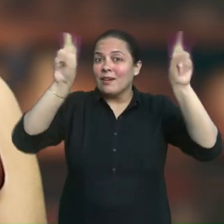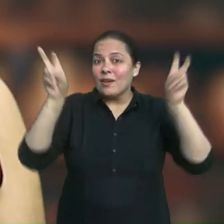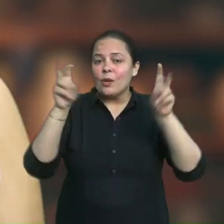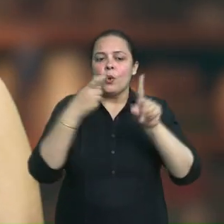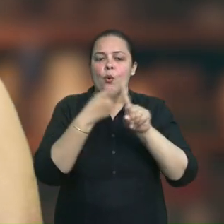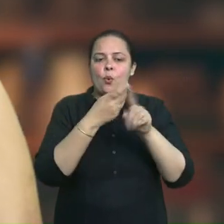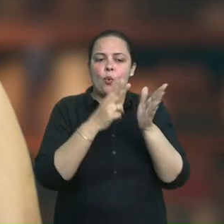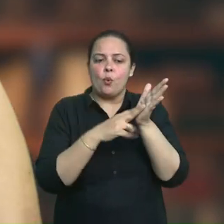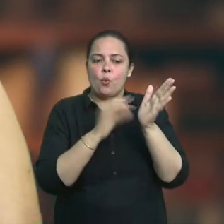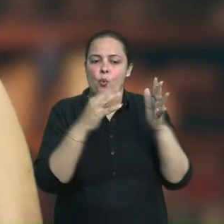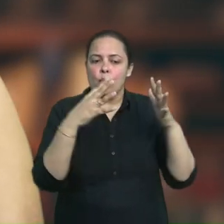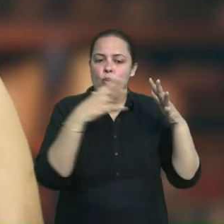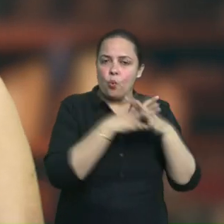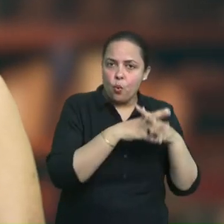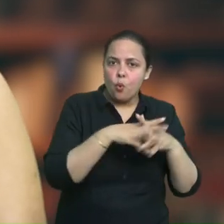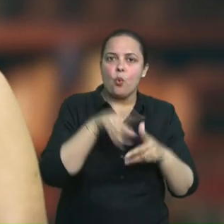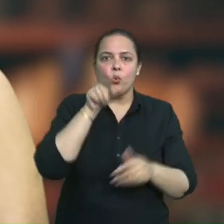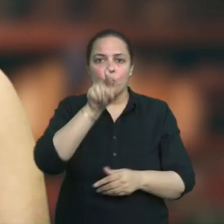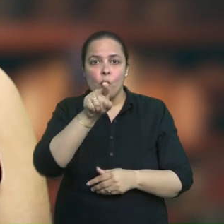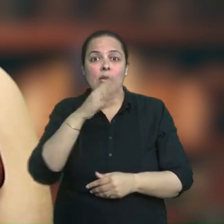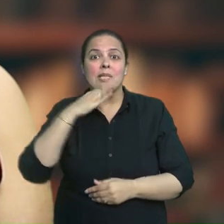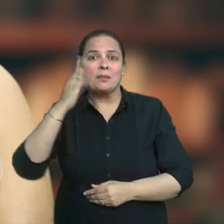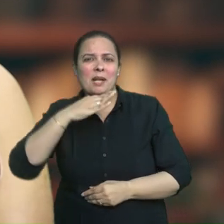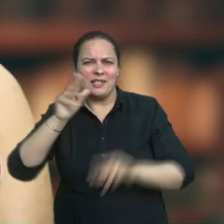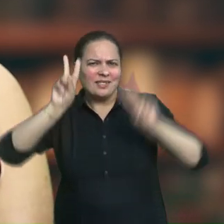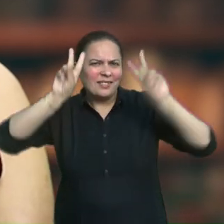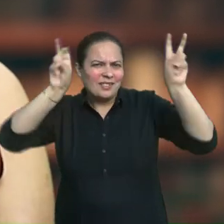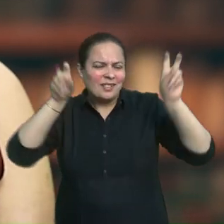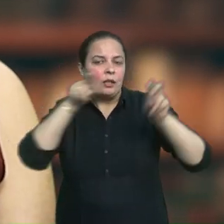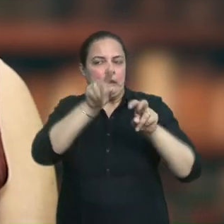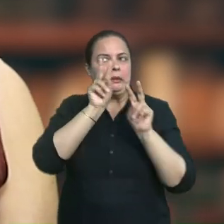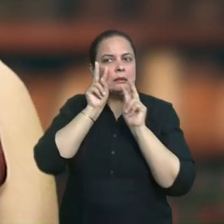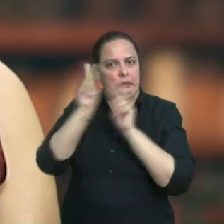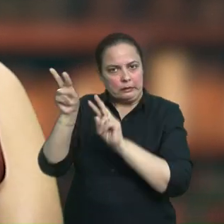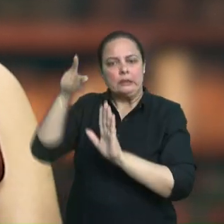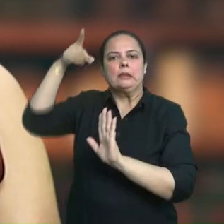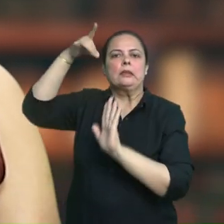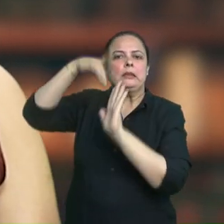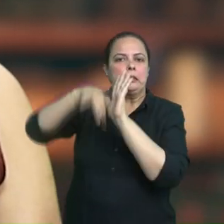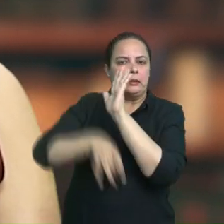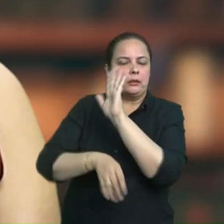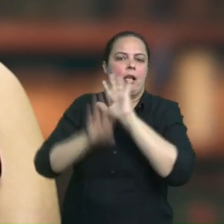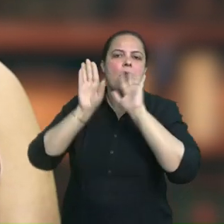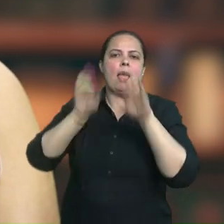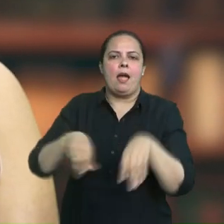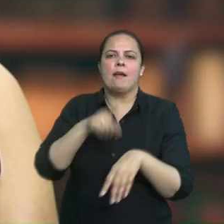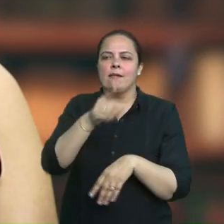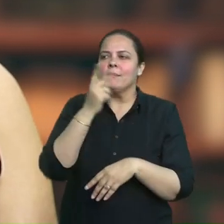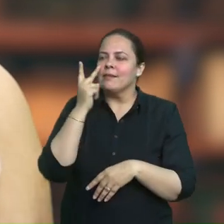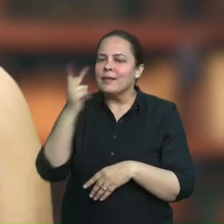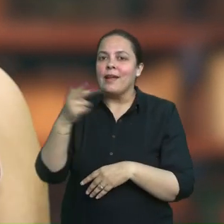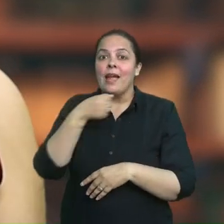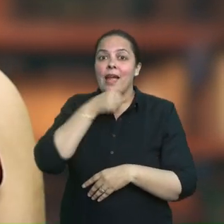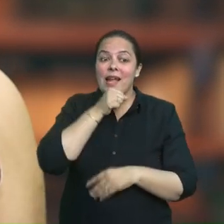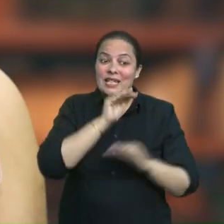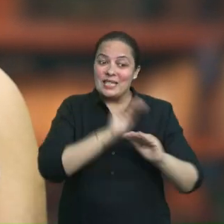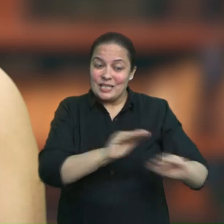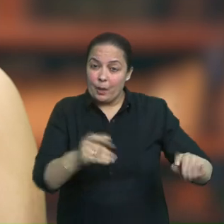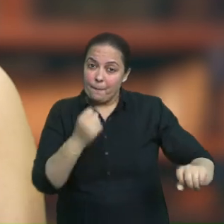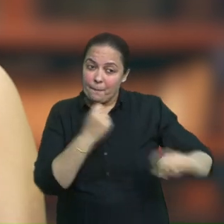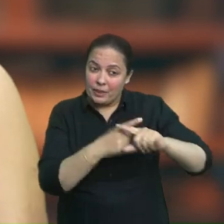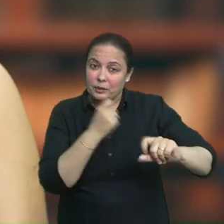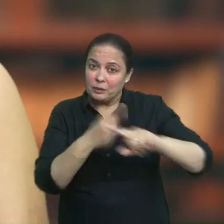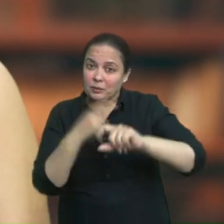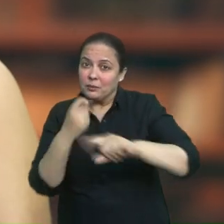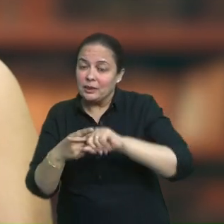मसालों की पहचान जो प्रोग्राम है वो ज़रूर देखिएगा ये आपको अन्य सभी वीडियो प्रोग्रामों को बच्छों की रूची